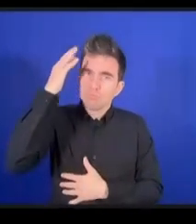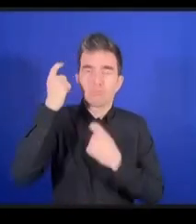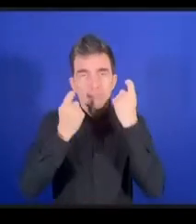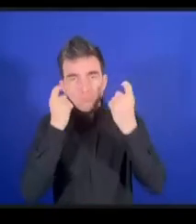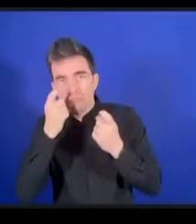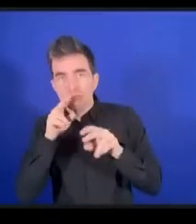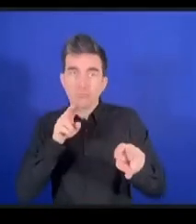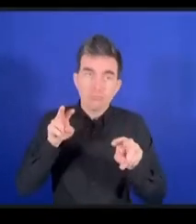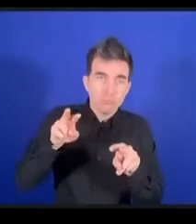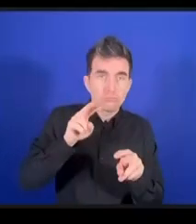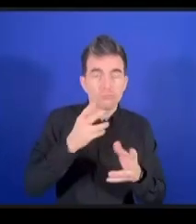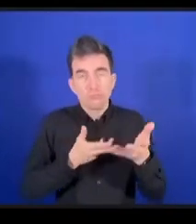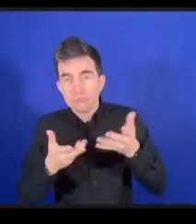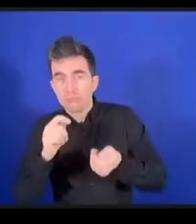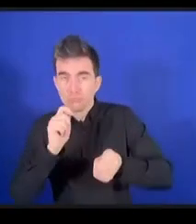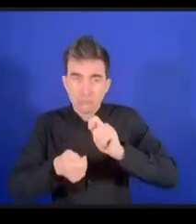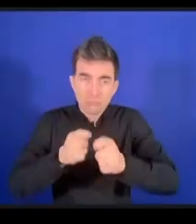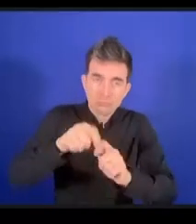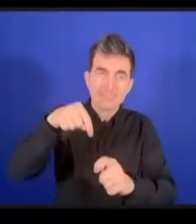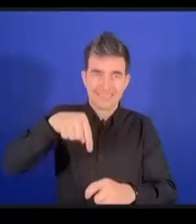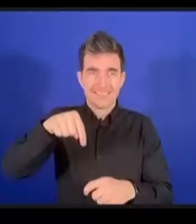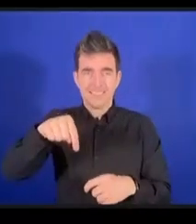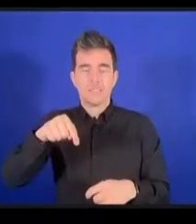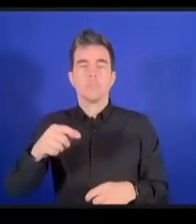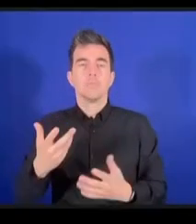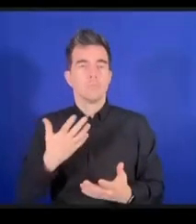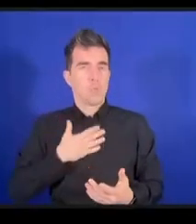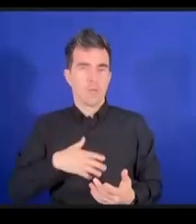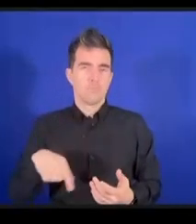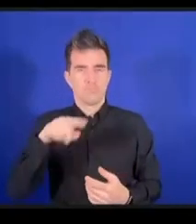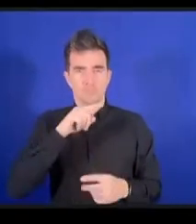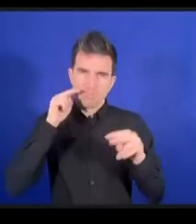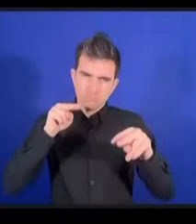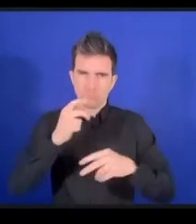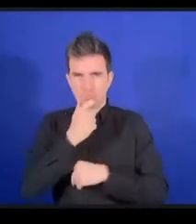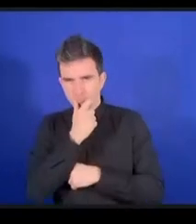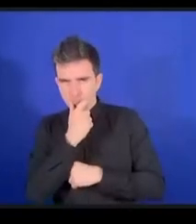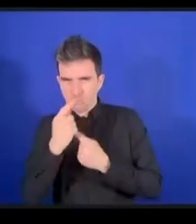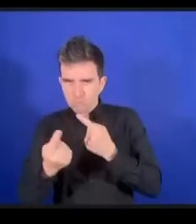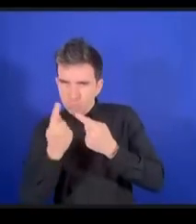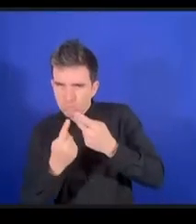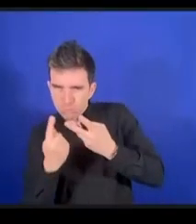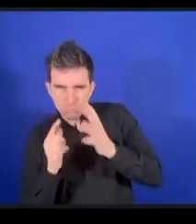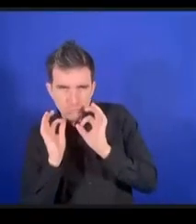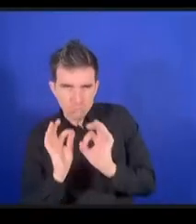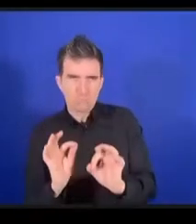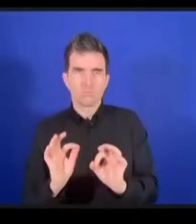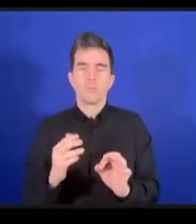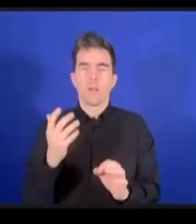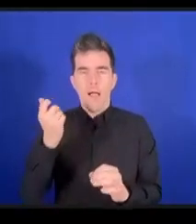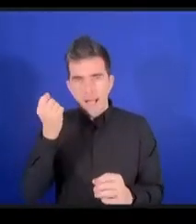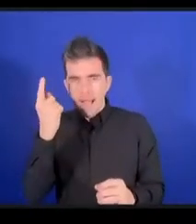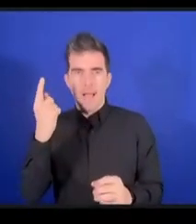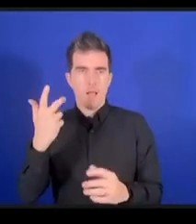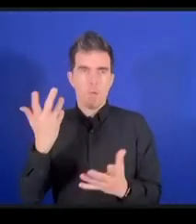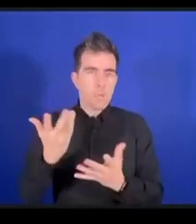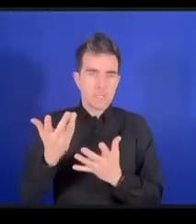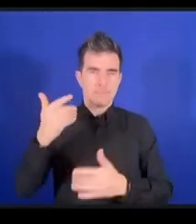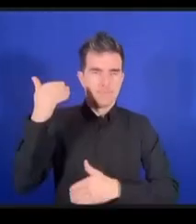produit effectivement quels sont les liens quelles sont les relations entre les différentes technologies que développe l'internet